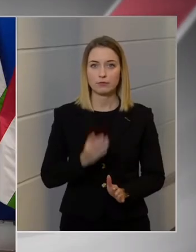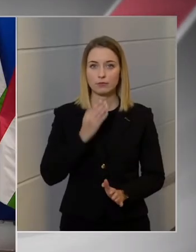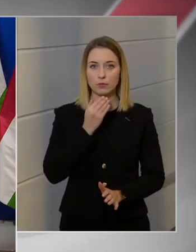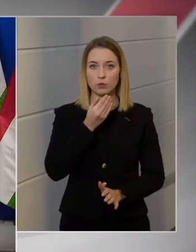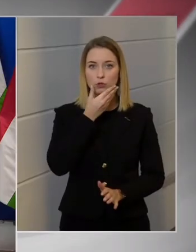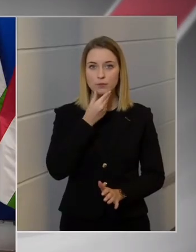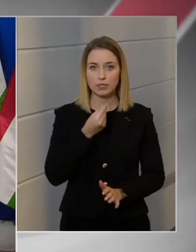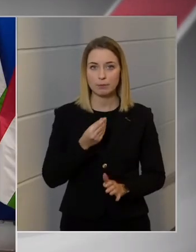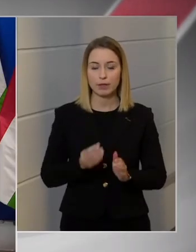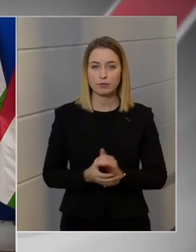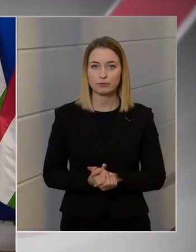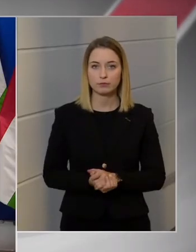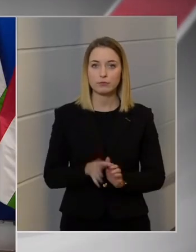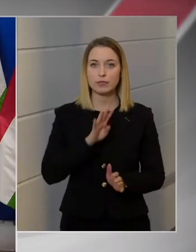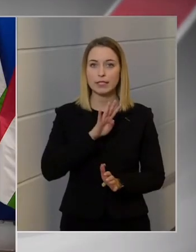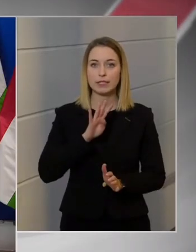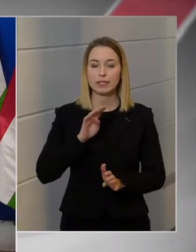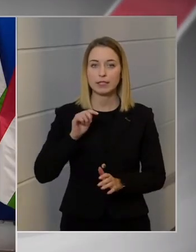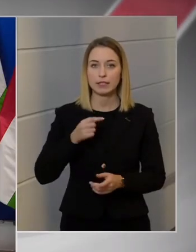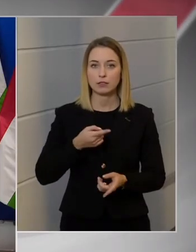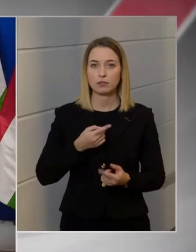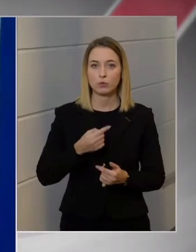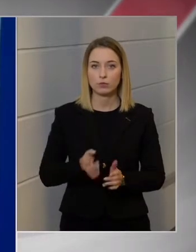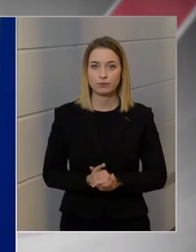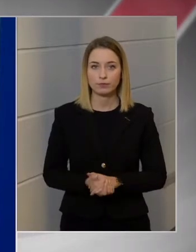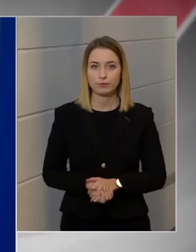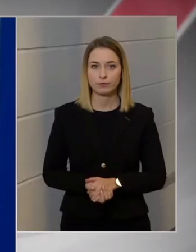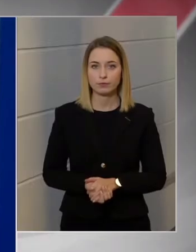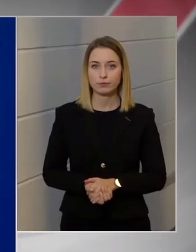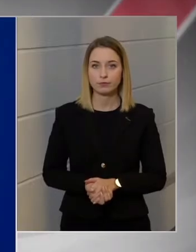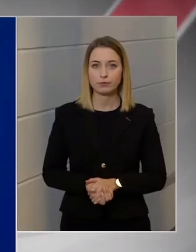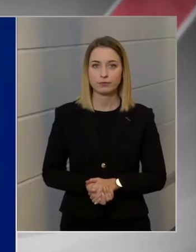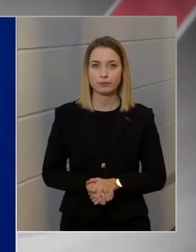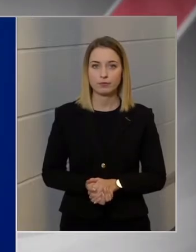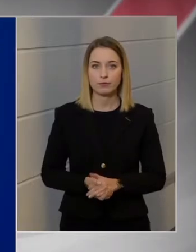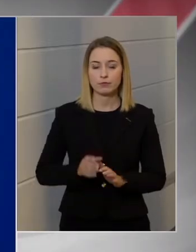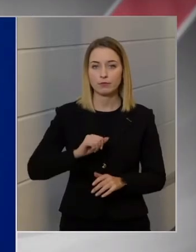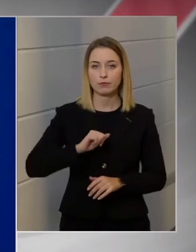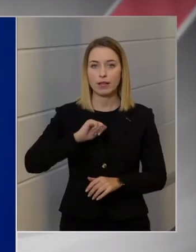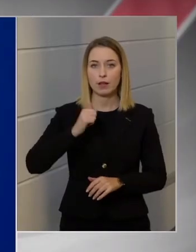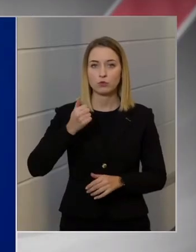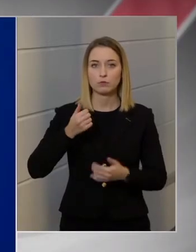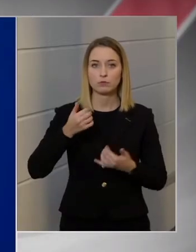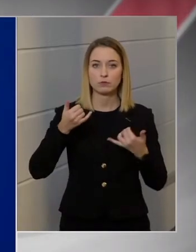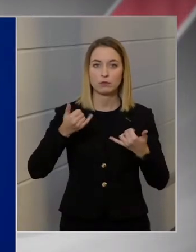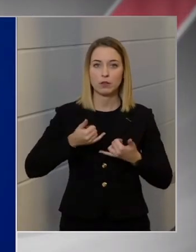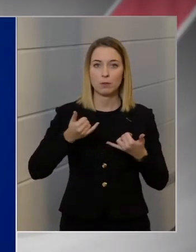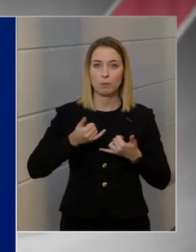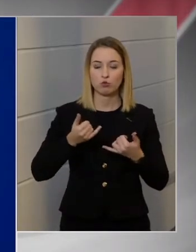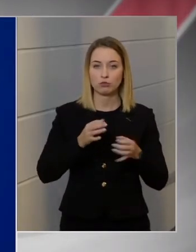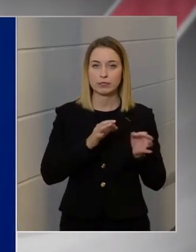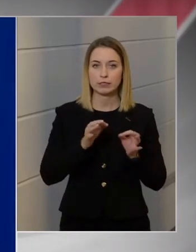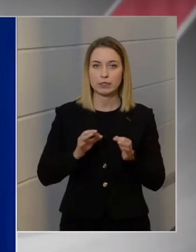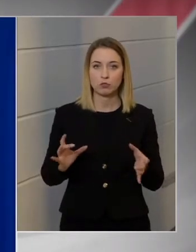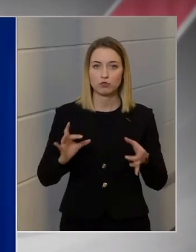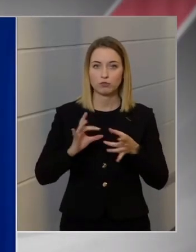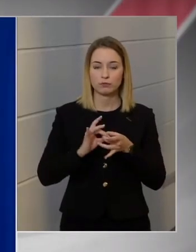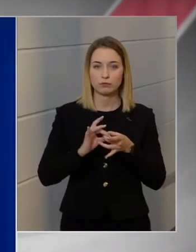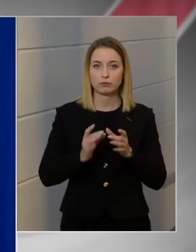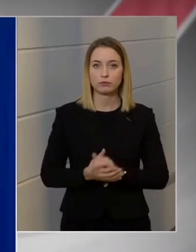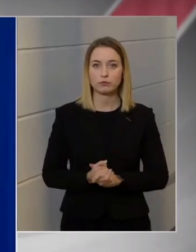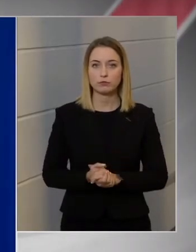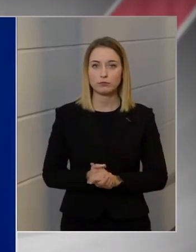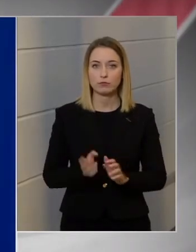Köszönöm szépen. Szuróvágy Szűrés vagyok a 444-től, és először a most bejelentett intézkedésekkel kapcsolatban érdekálna, hogy